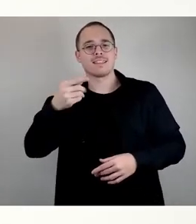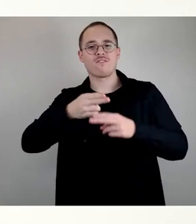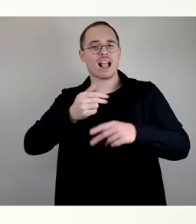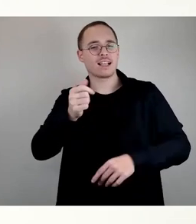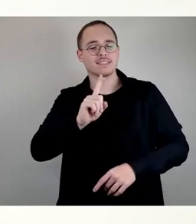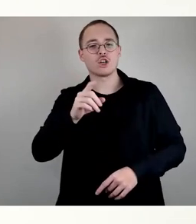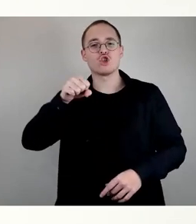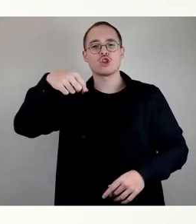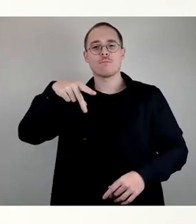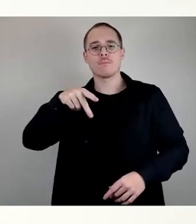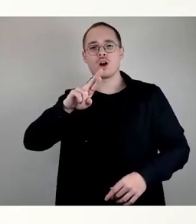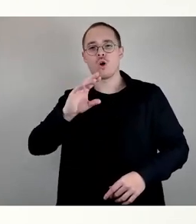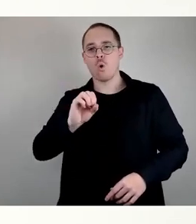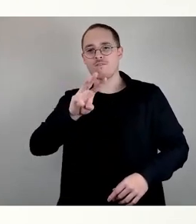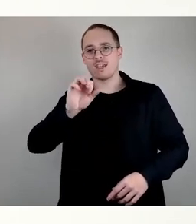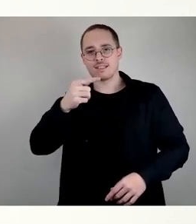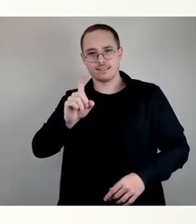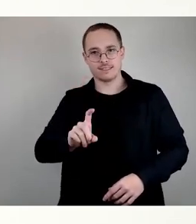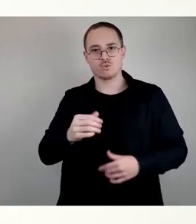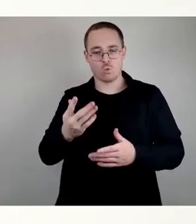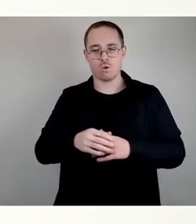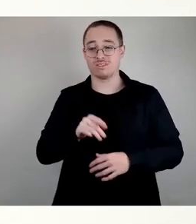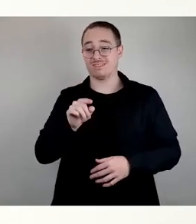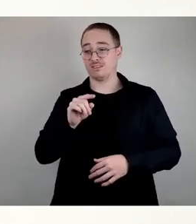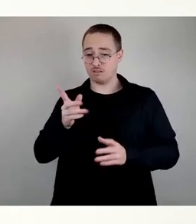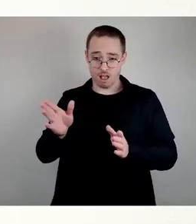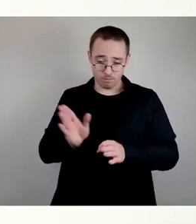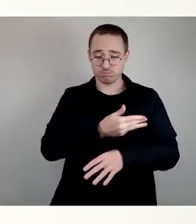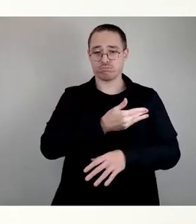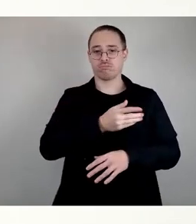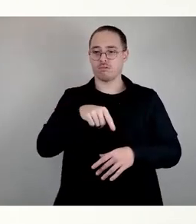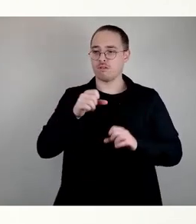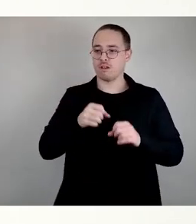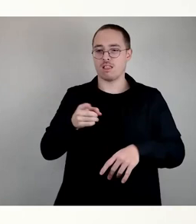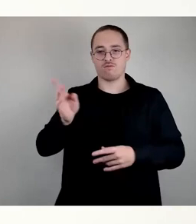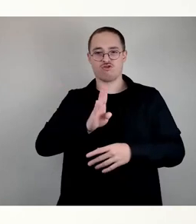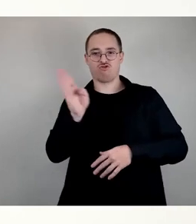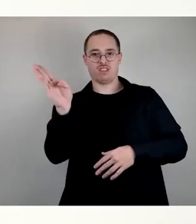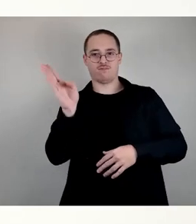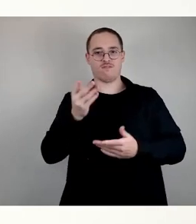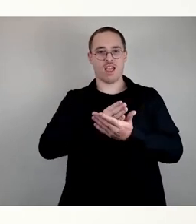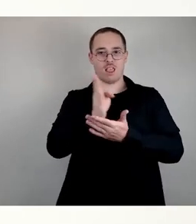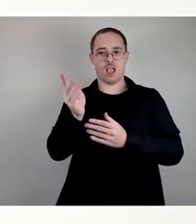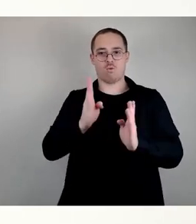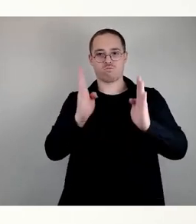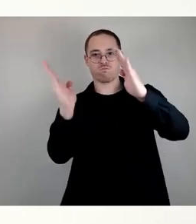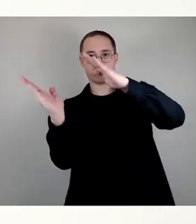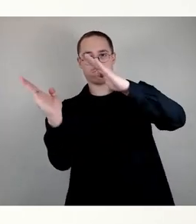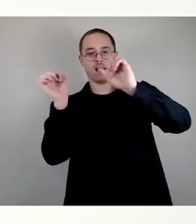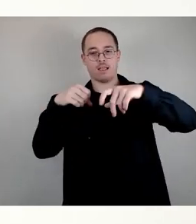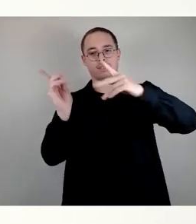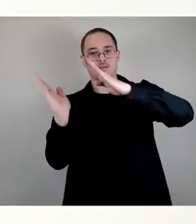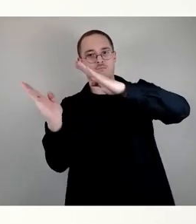hier dieser Schieflage sozusagen ein Stück weit entgegentreten können. Und letzter Punkt, der für die Vorlage spricht.